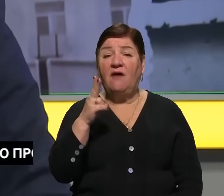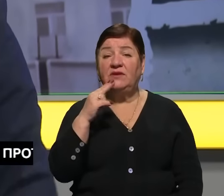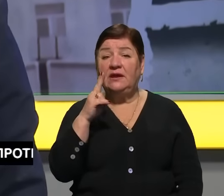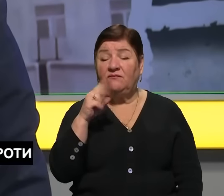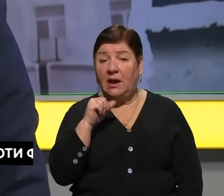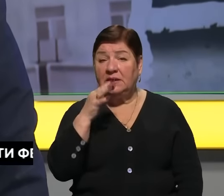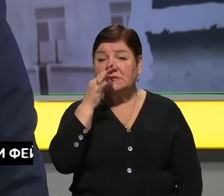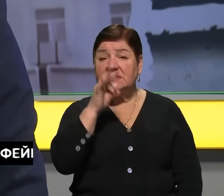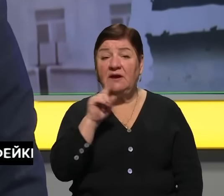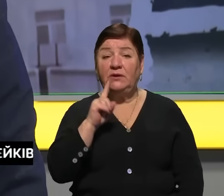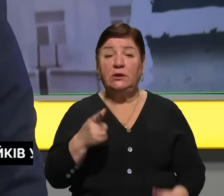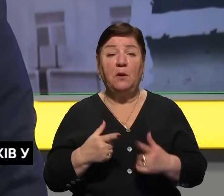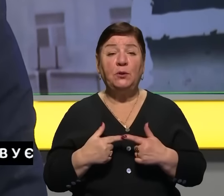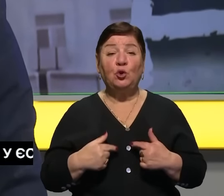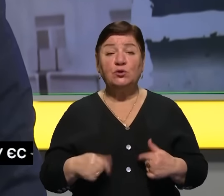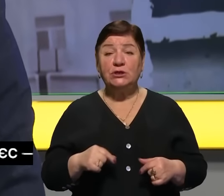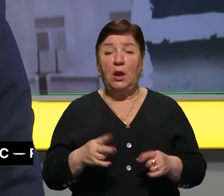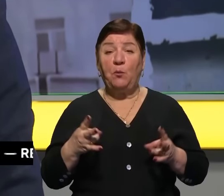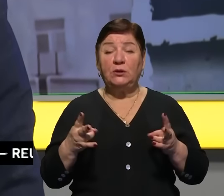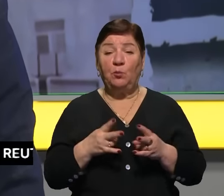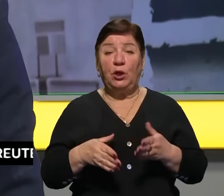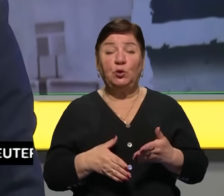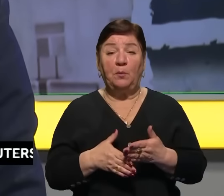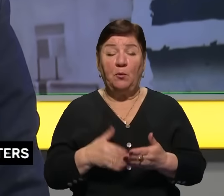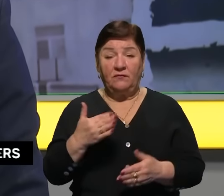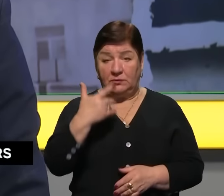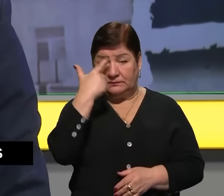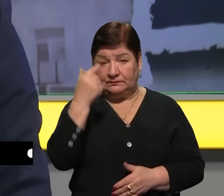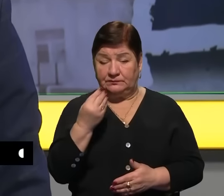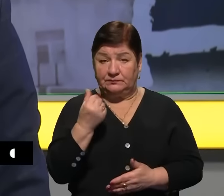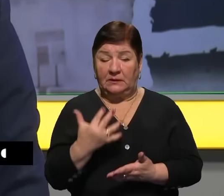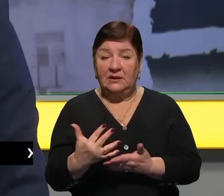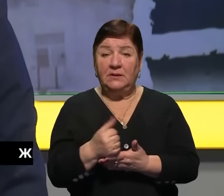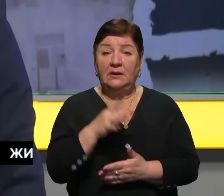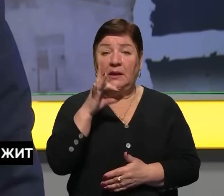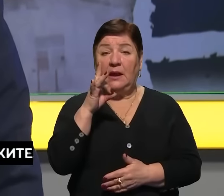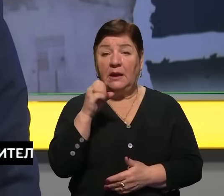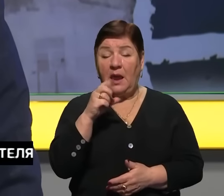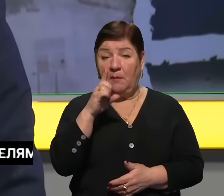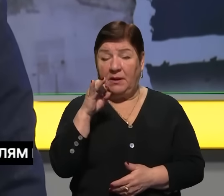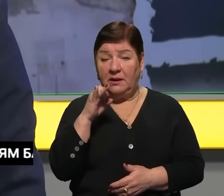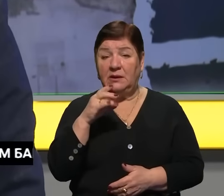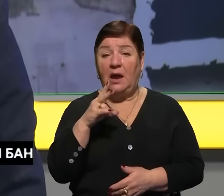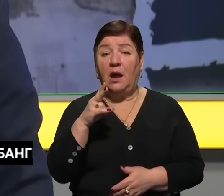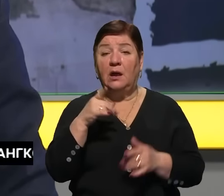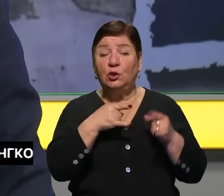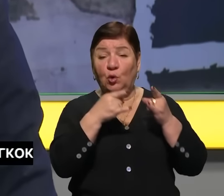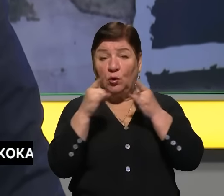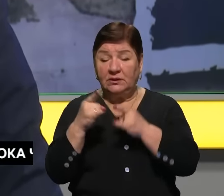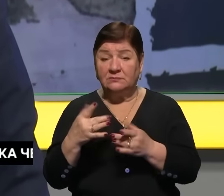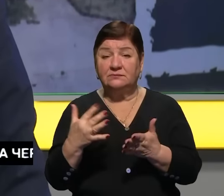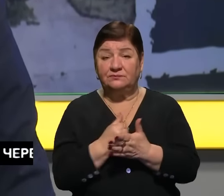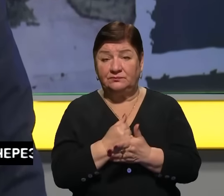наголосив, що їхній підрозділ потребує допомоги, вони оголосили збір на репи і на дрони, тож знаходьте сторінки 3-ї